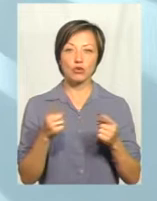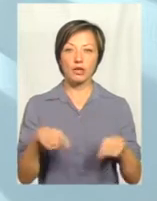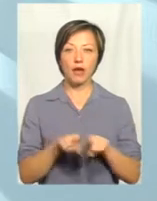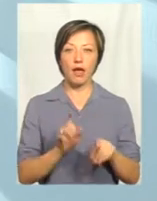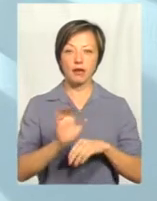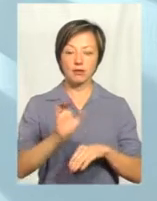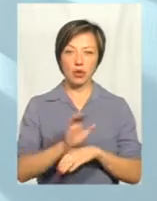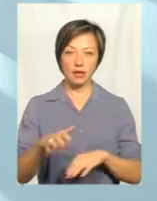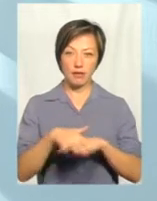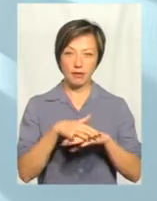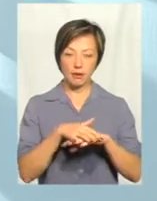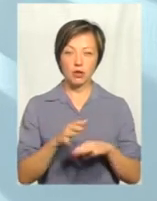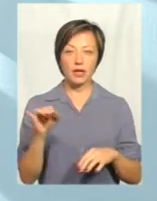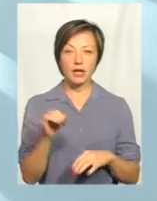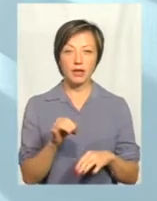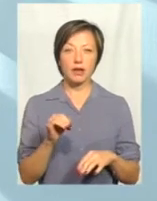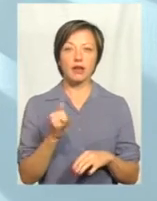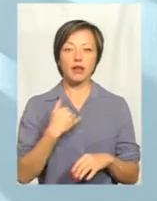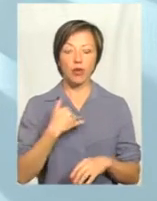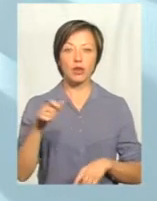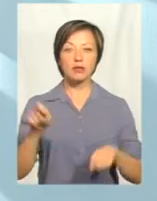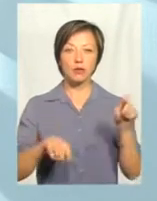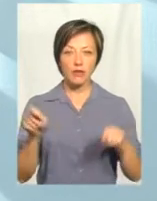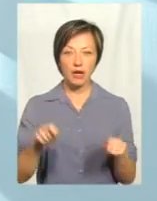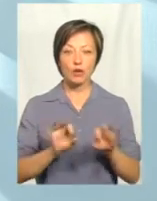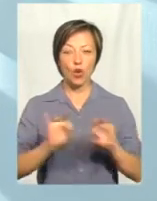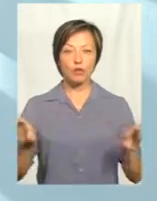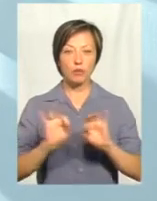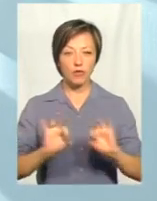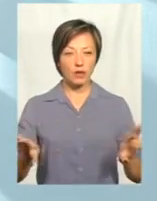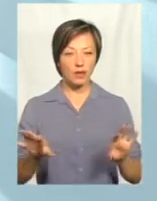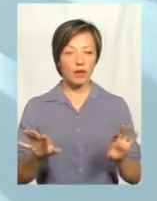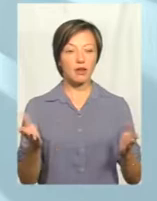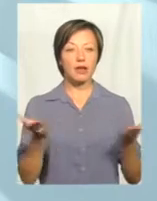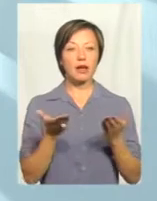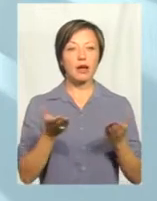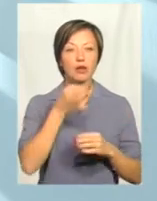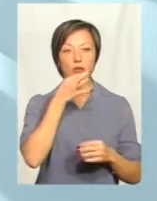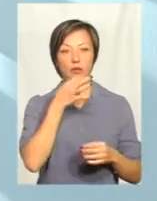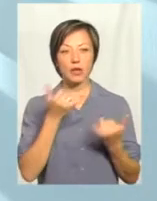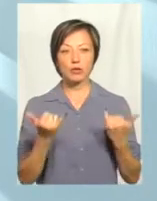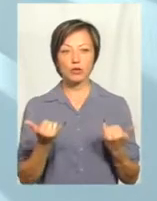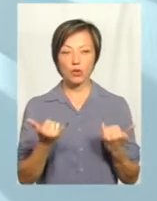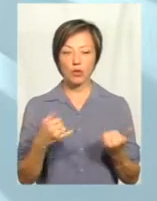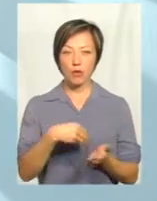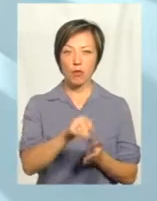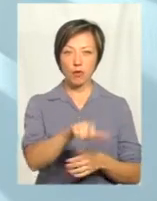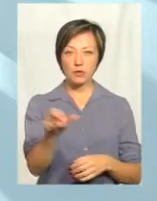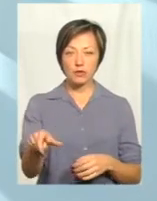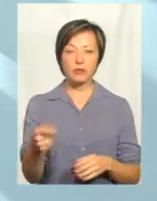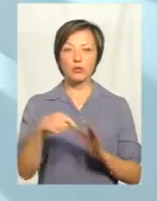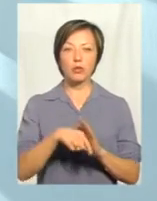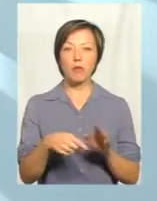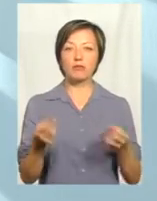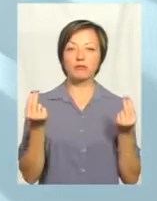експортний ринок. тобто, і навіть у нас на конференції ми розповідали, які вподобання сьогодні покупців, в чому полягає